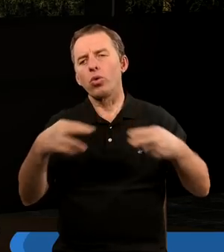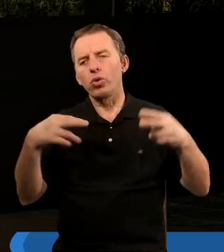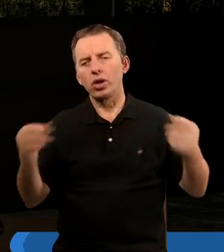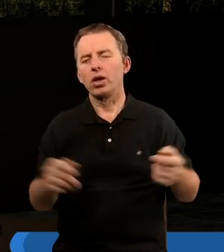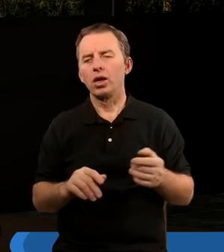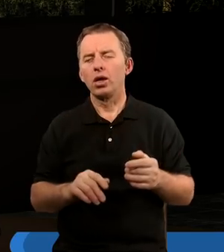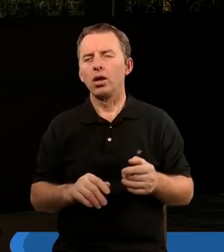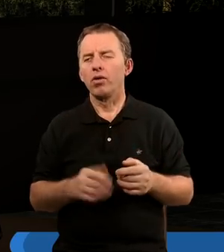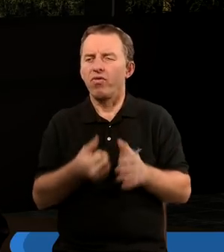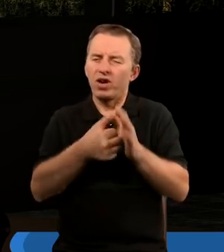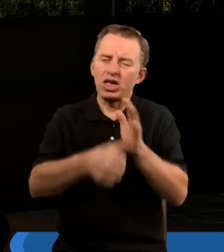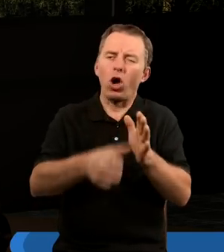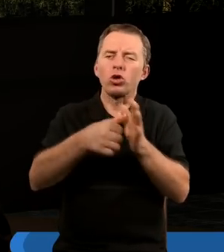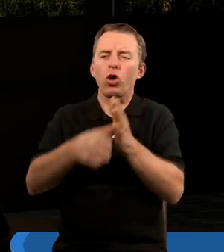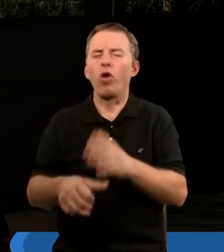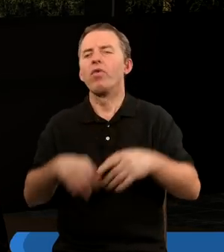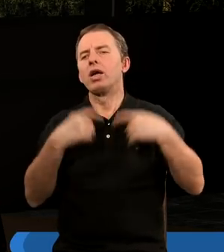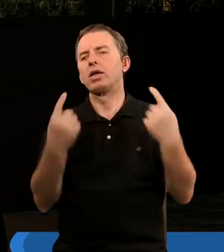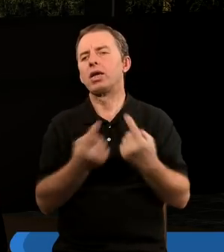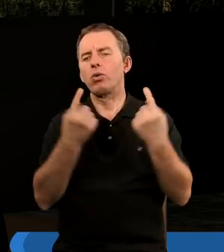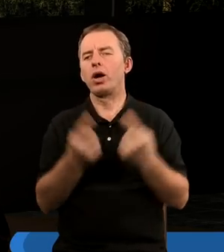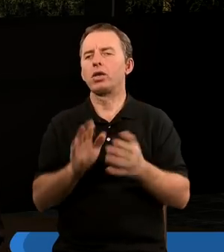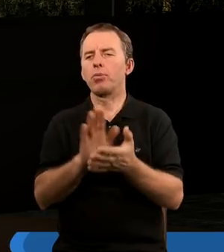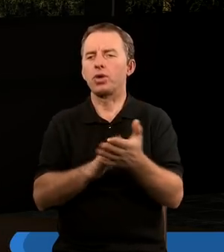czasami nawet skrajne przykłady i powiedzieć sobie, że